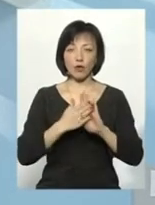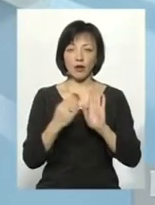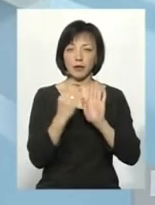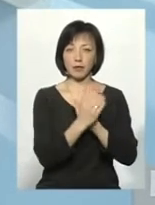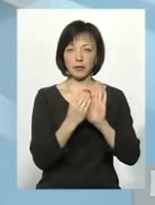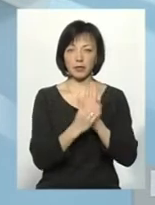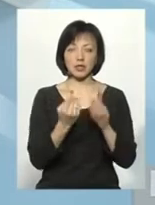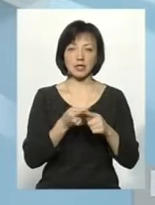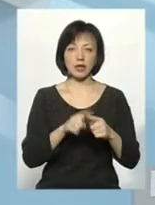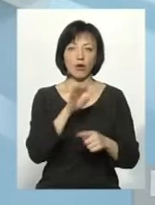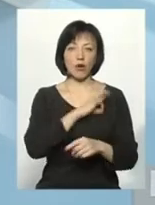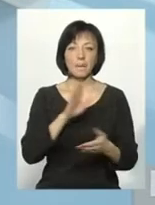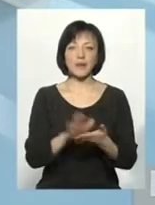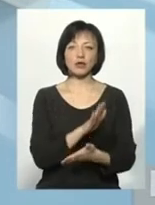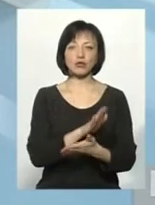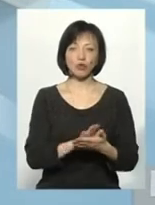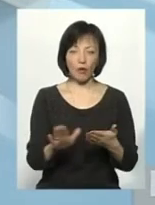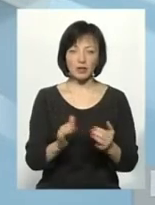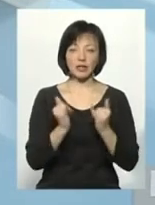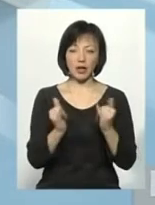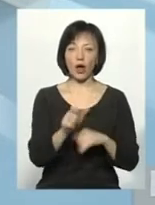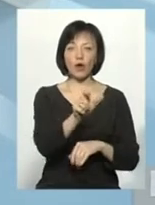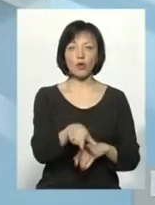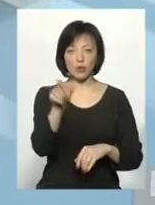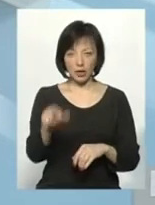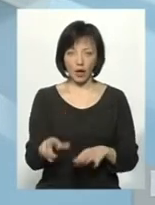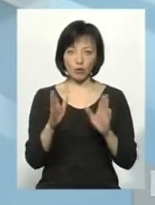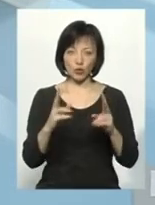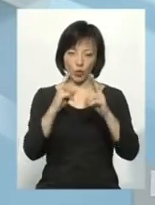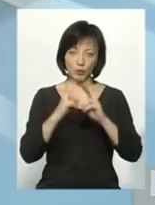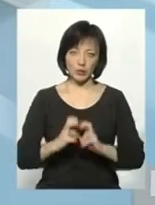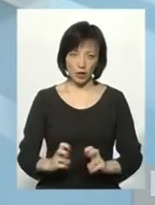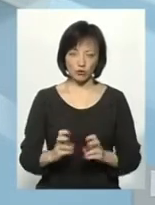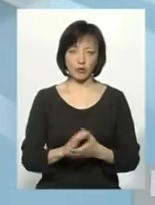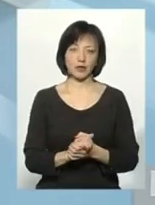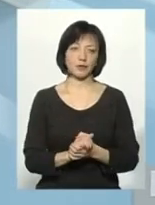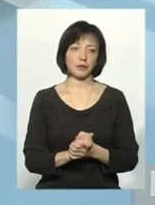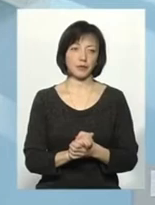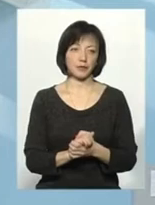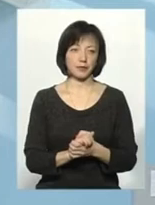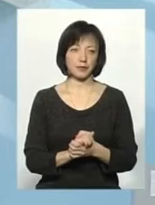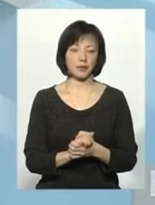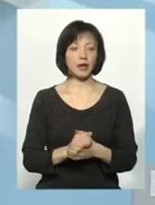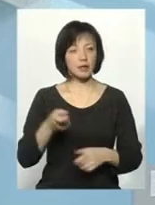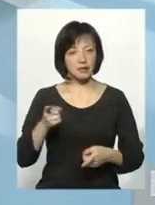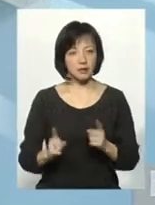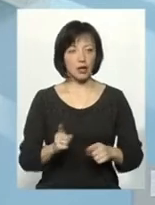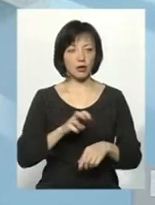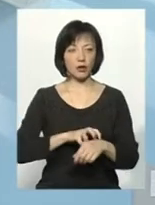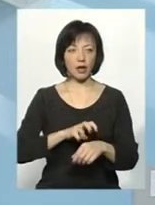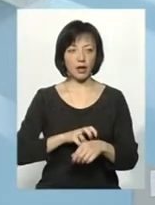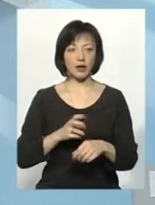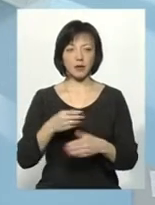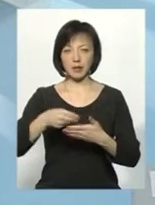прописано, що це користування безкоштовне для людей, які на ньому будуть обслуговуватися. Звичайно, лікарі,